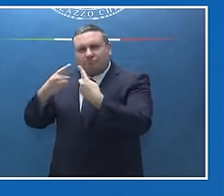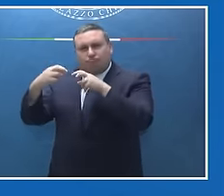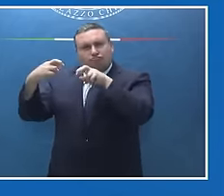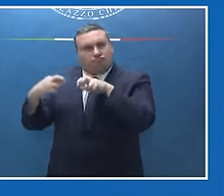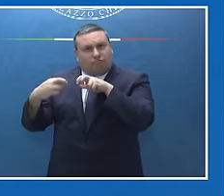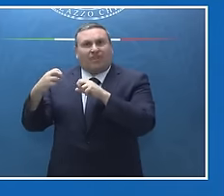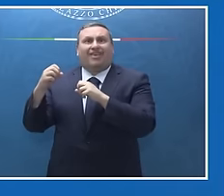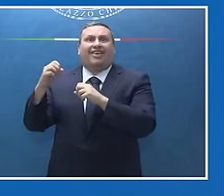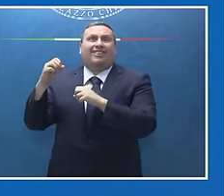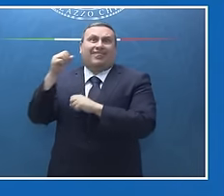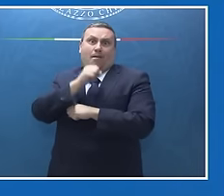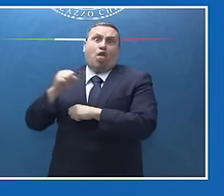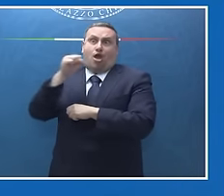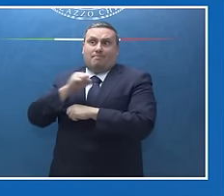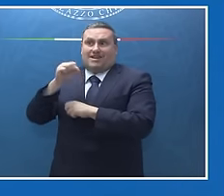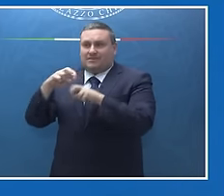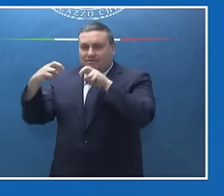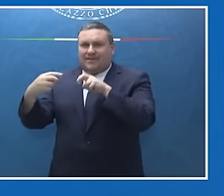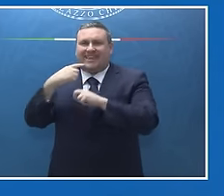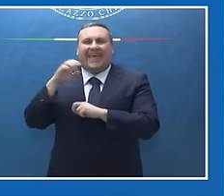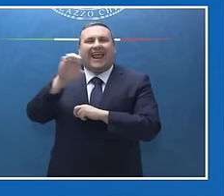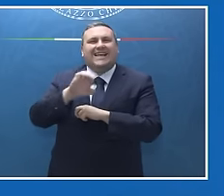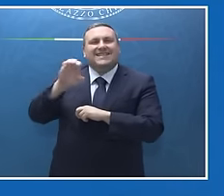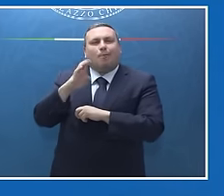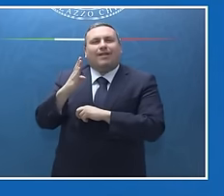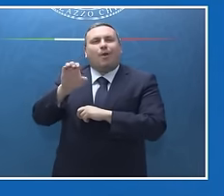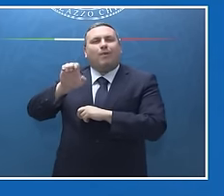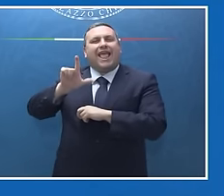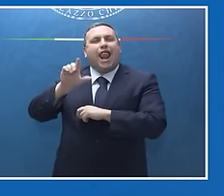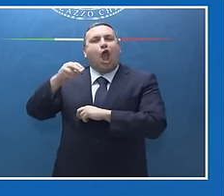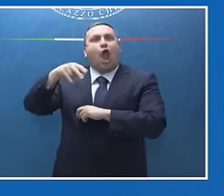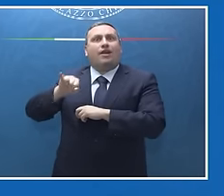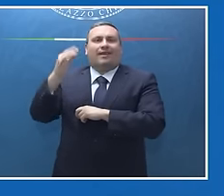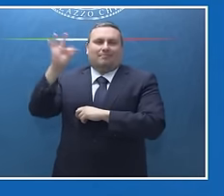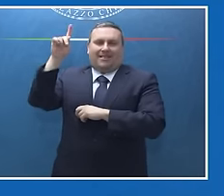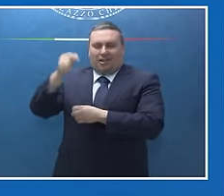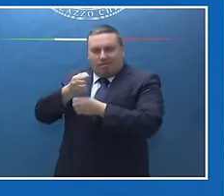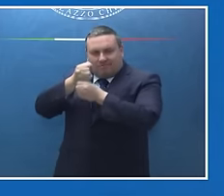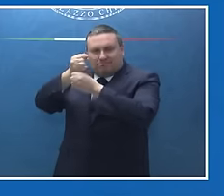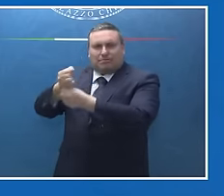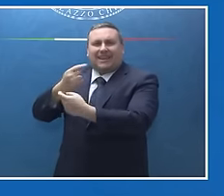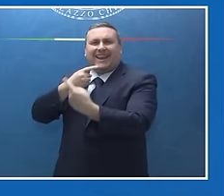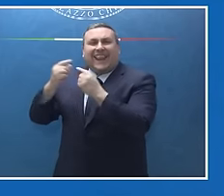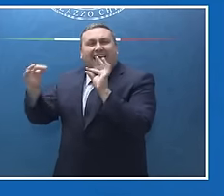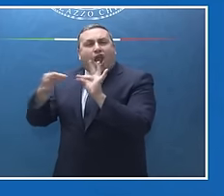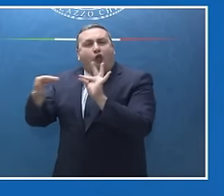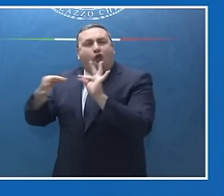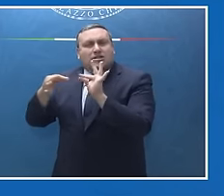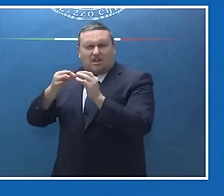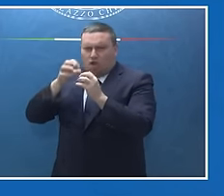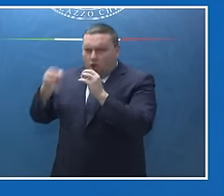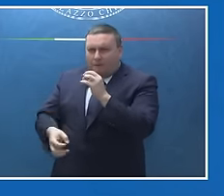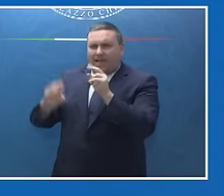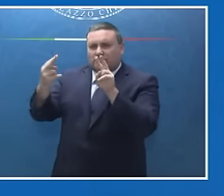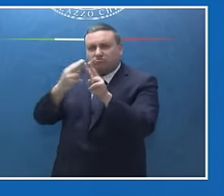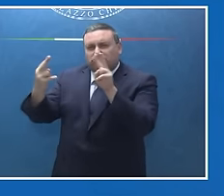dall'ambasciatrice Elisabetta Belloni. Chiaramente con tutta la sua squadra erano negoziati chiaramente molto complessi. Voglio